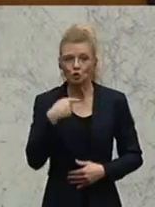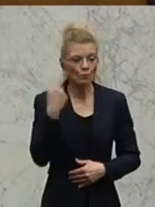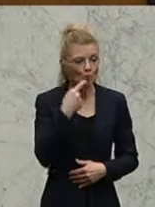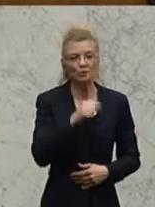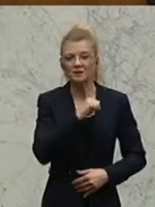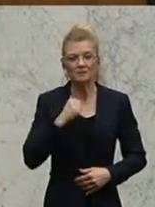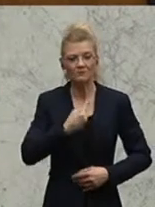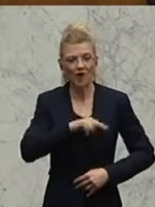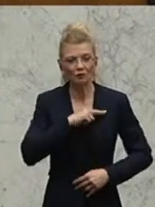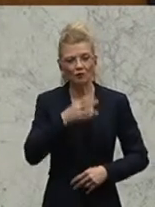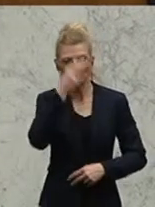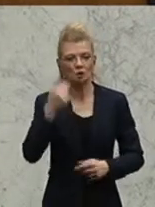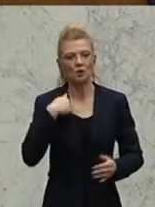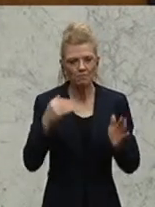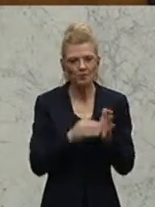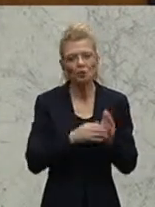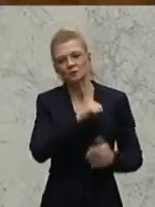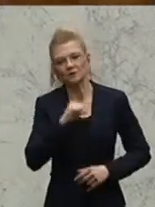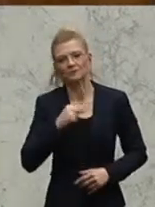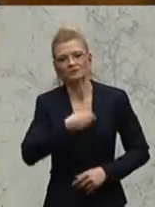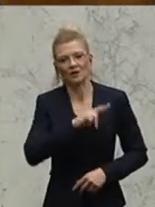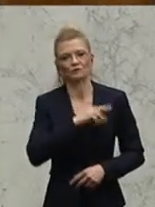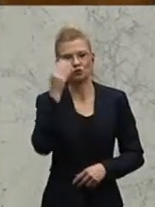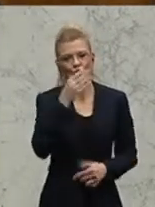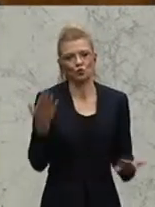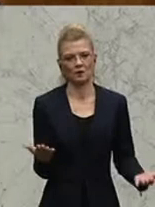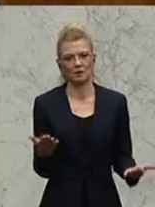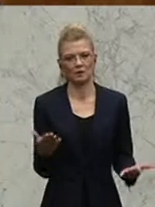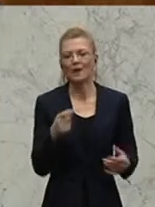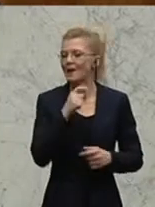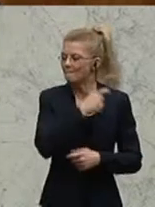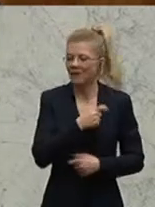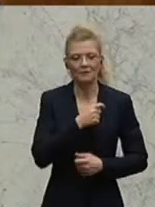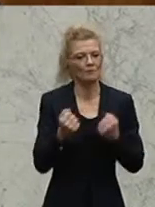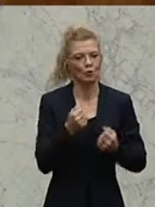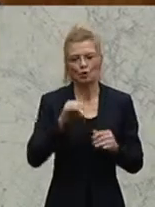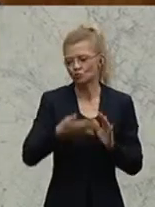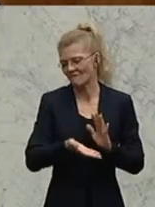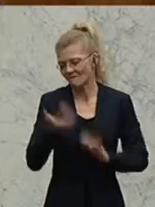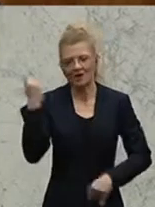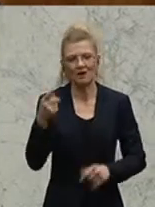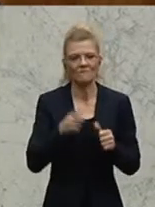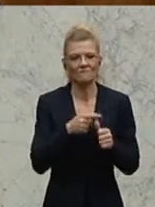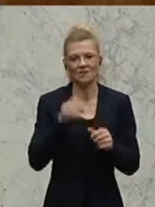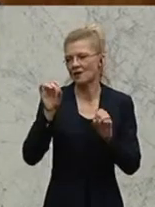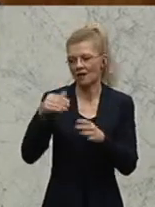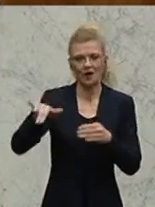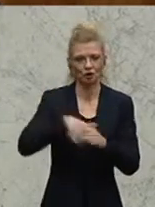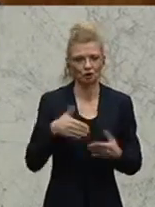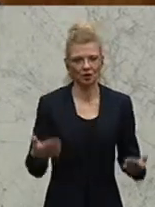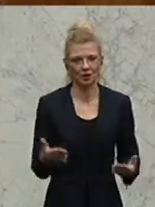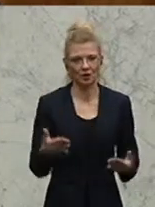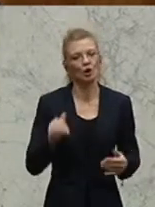Direktorenbestellung, auch bei Lehrerbestellungen. Und Freiheit und Verantwortung muss rein. Weil uns die Lehrer,